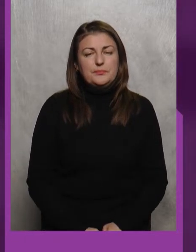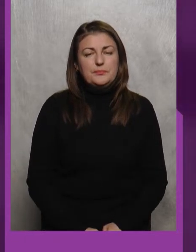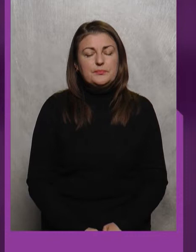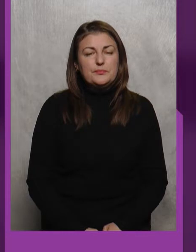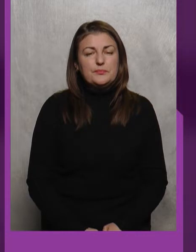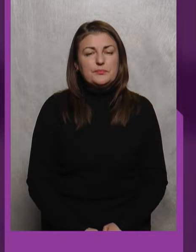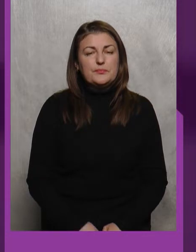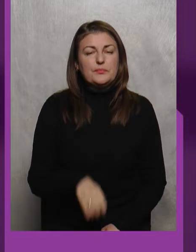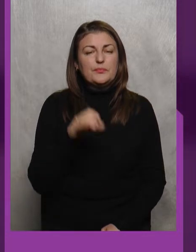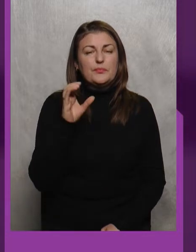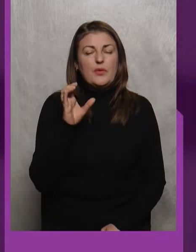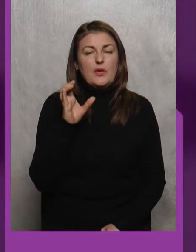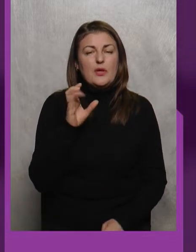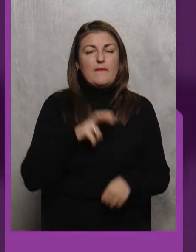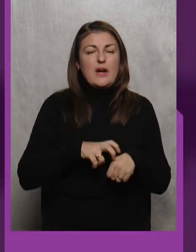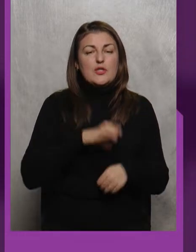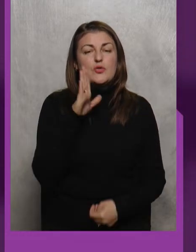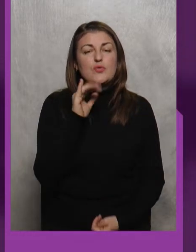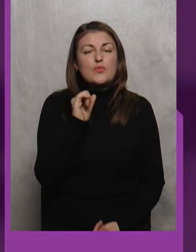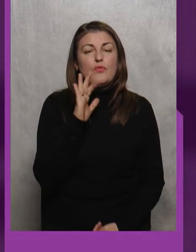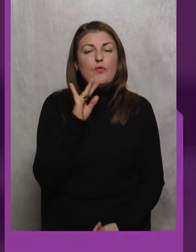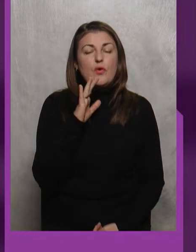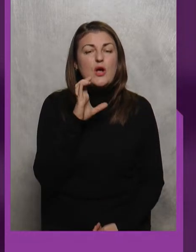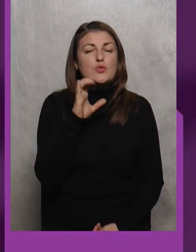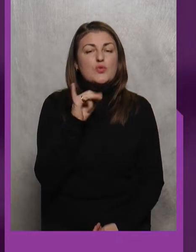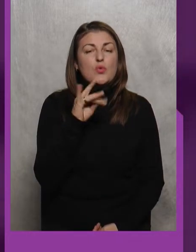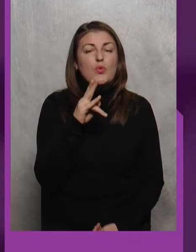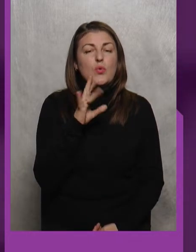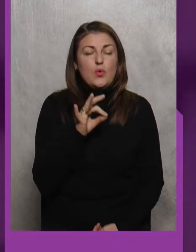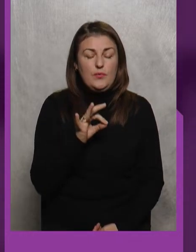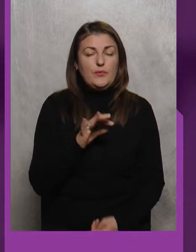Сувор Врач Сурков